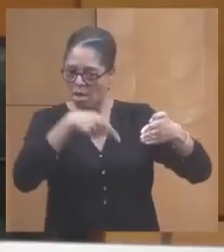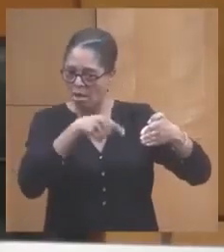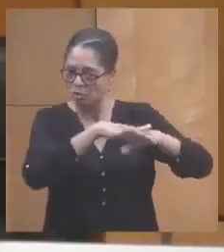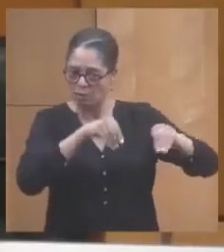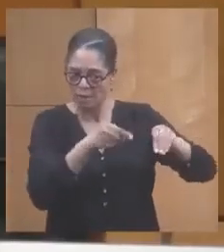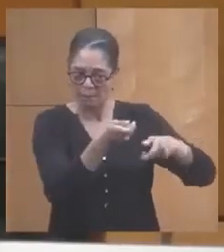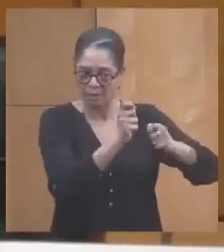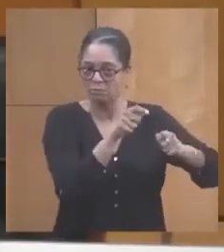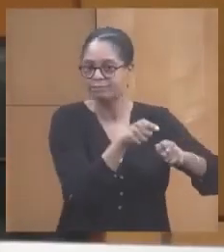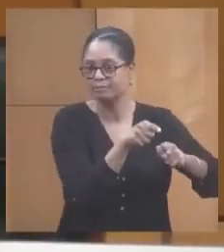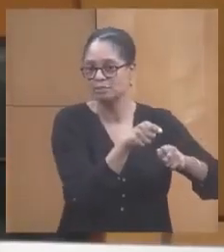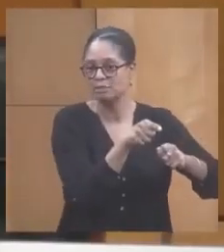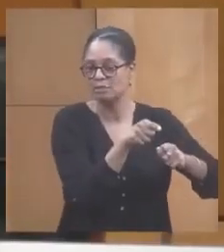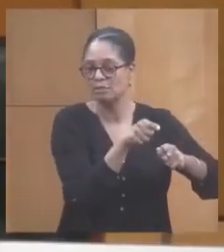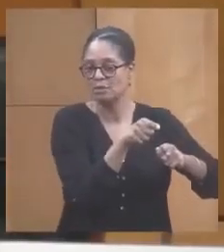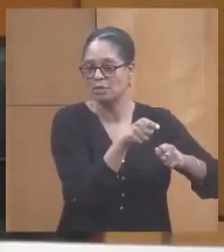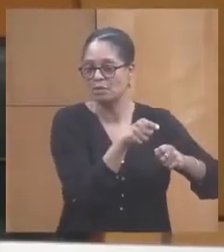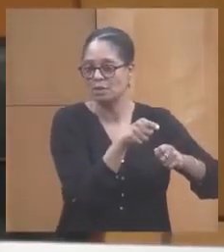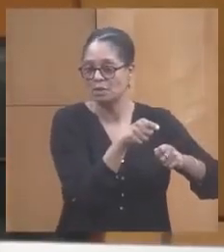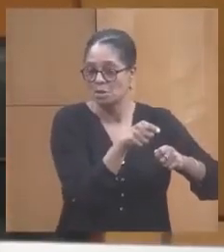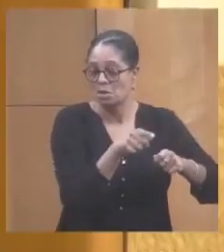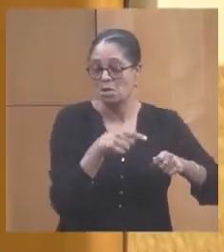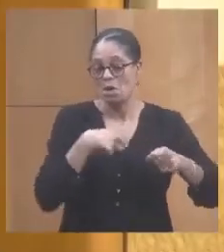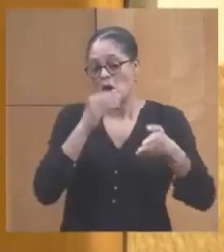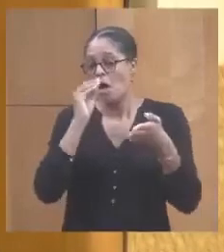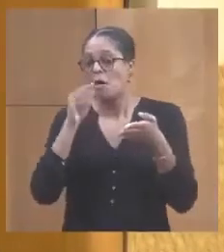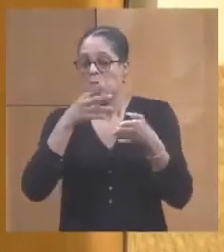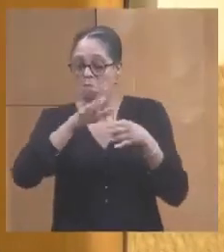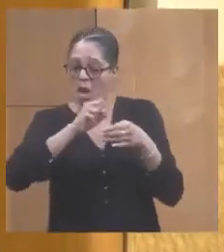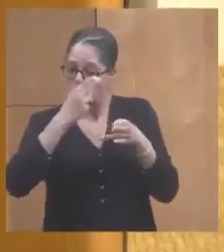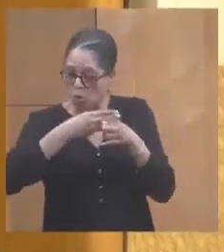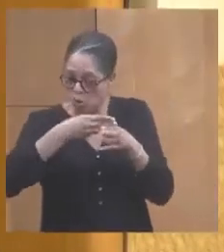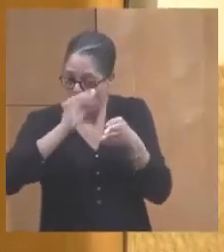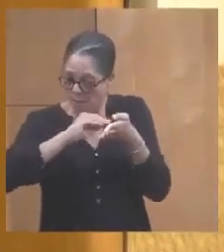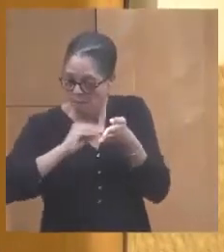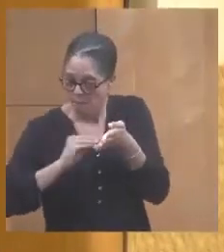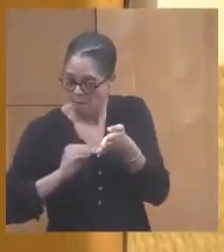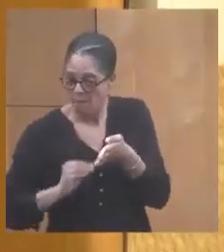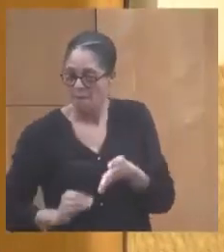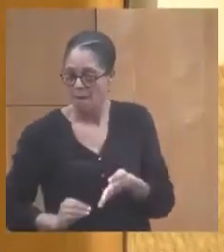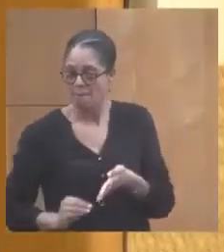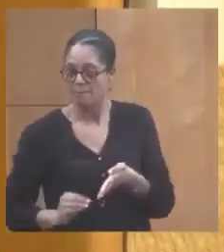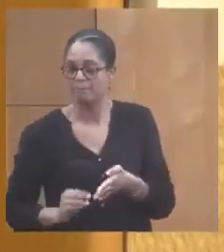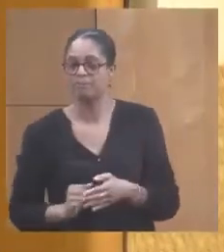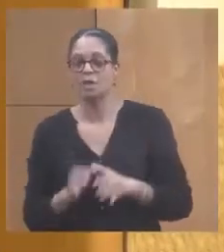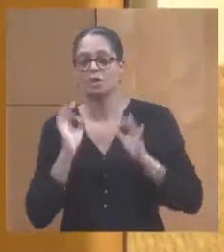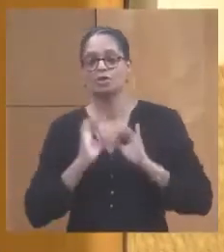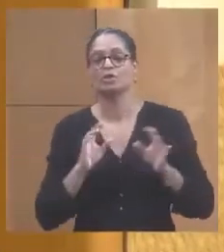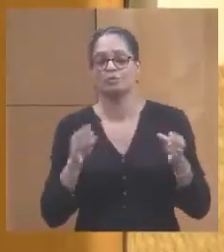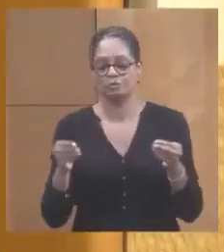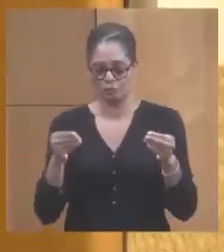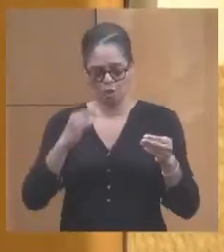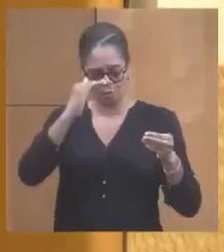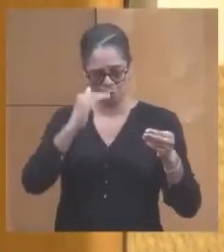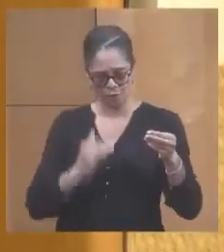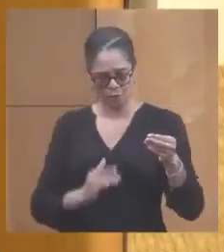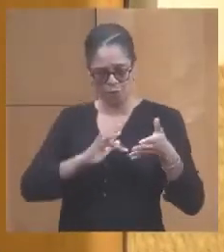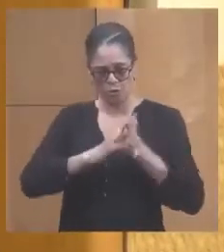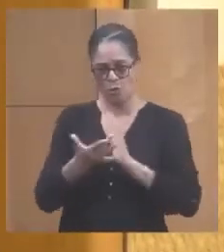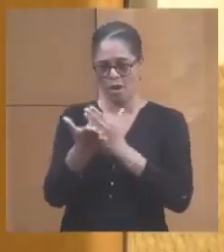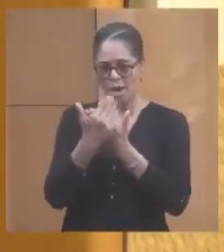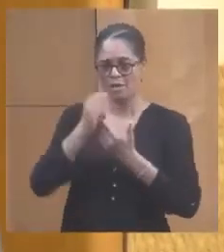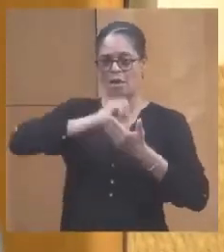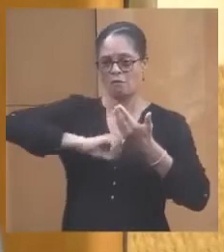dans un parti réservé et alors je peux témoigner que des lettres de mise en demeure de l'égard au pire sont